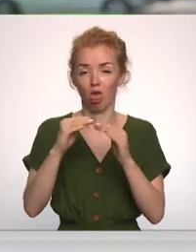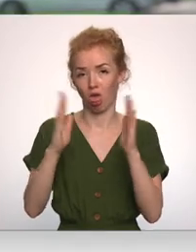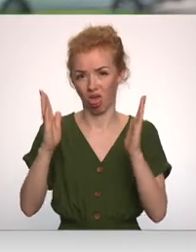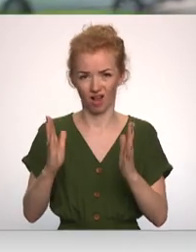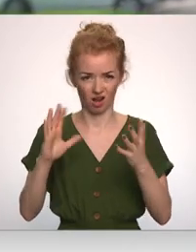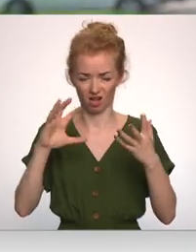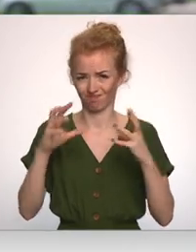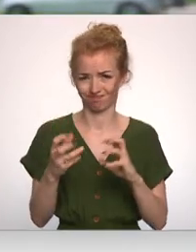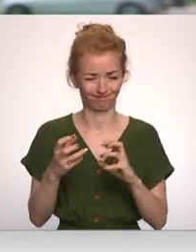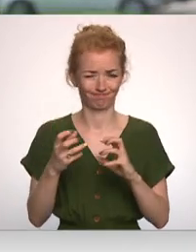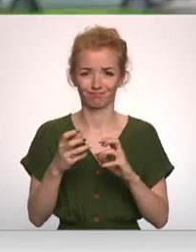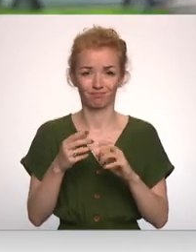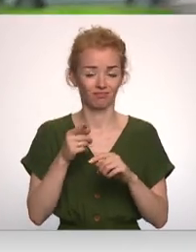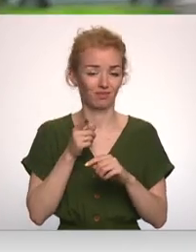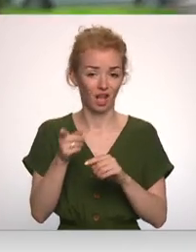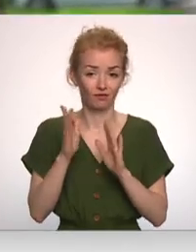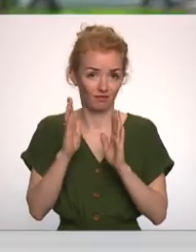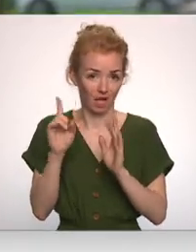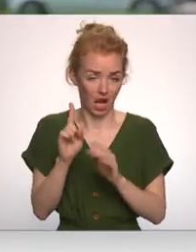ir kaut kāds letāls.